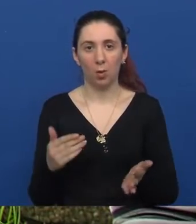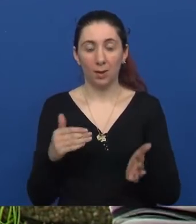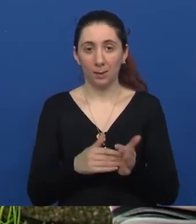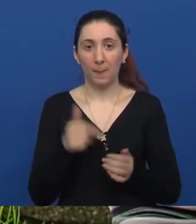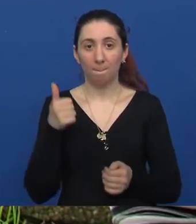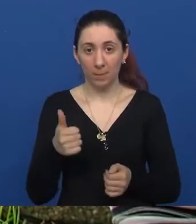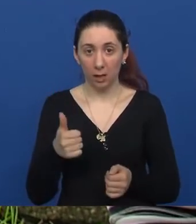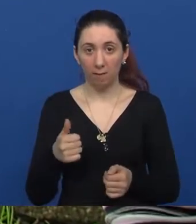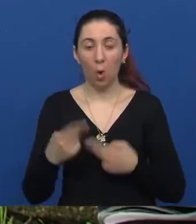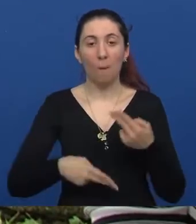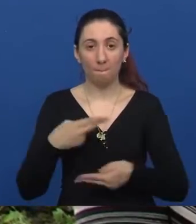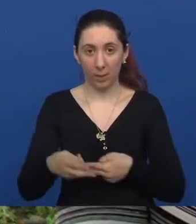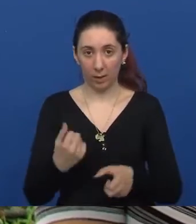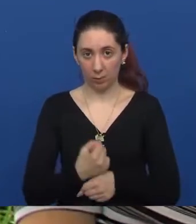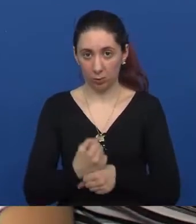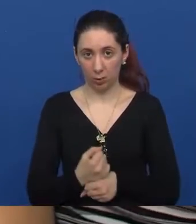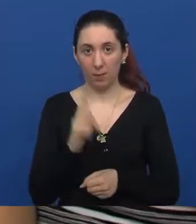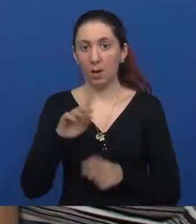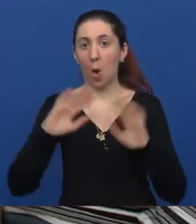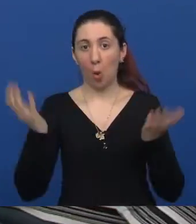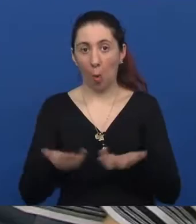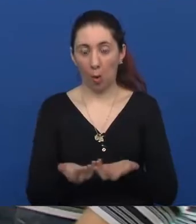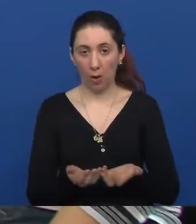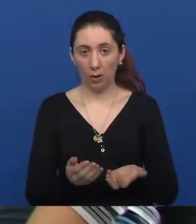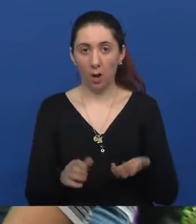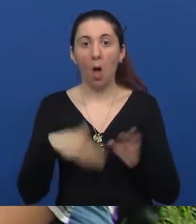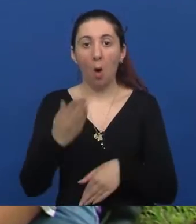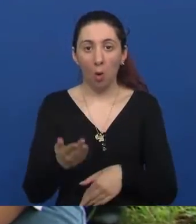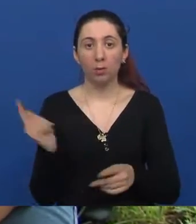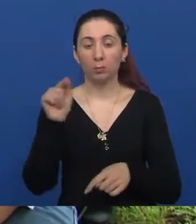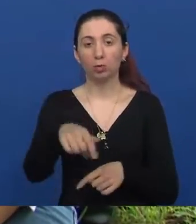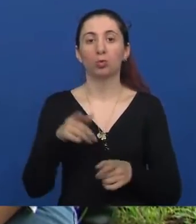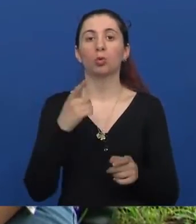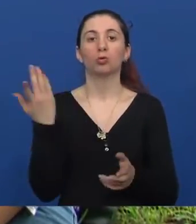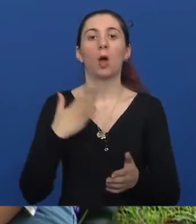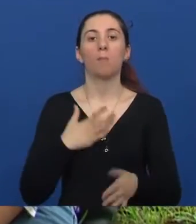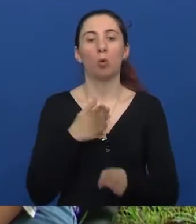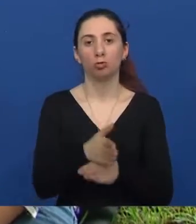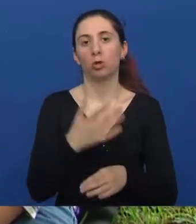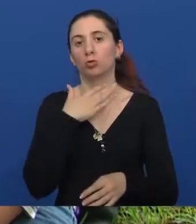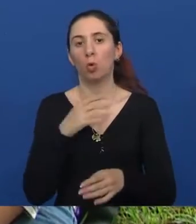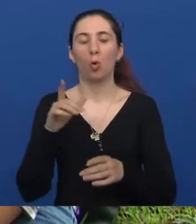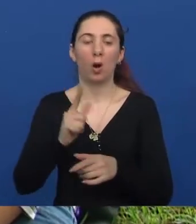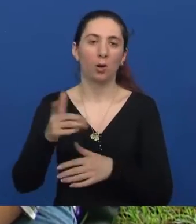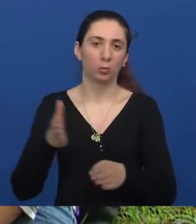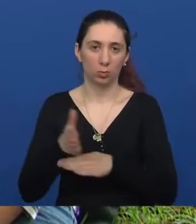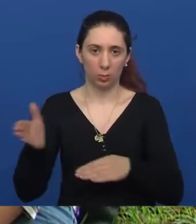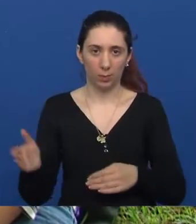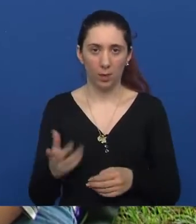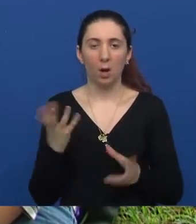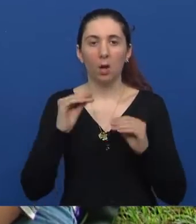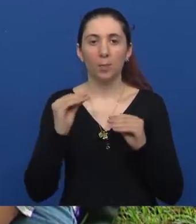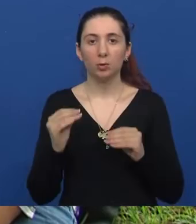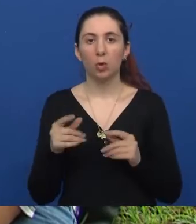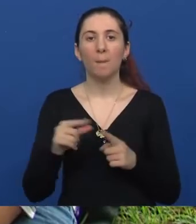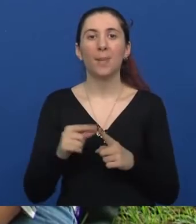trebalo prilagoditi prijevoz i okolino da bi ti mogo doći do određene ustanove. Znači, da, kad pričamo o prilagođenosti, zapravo